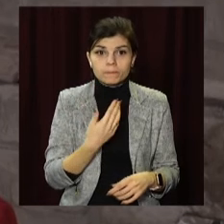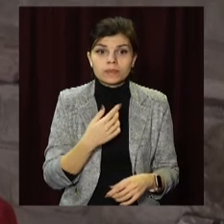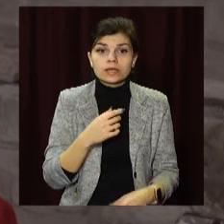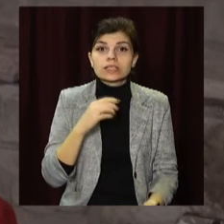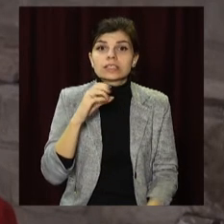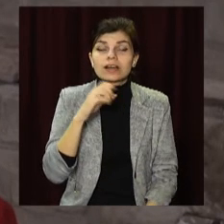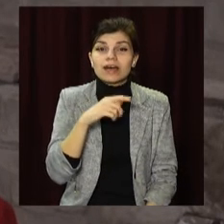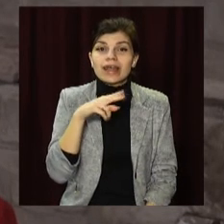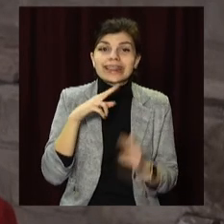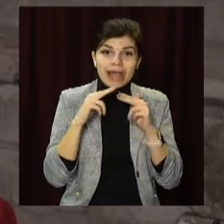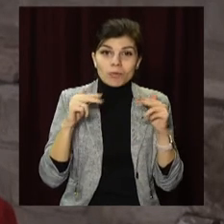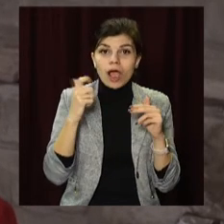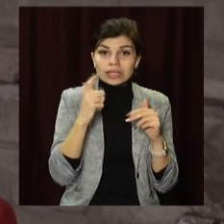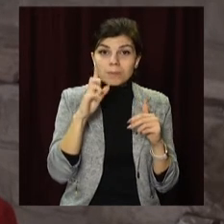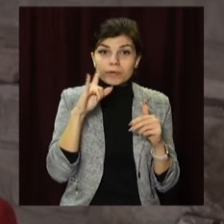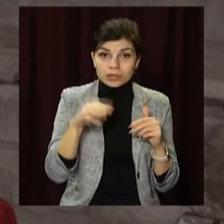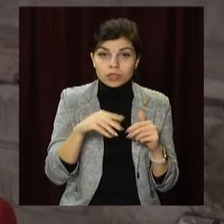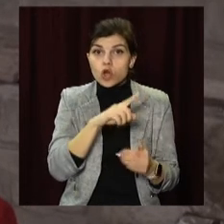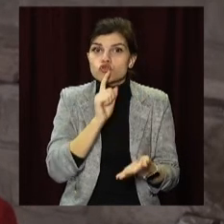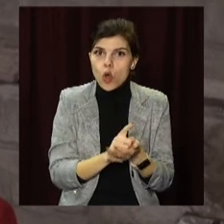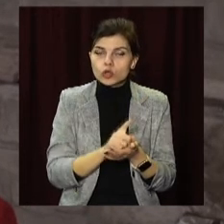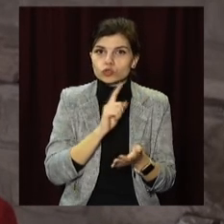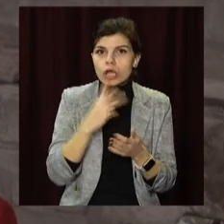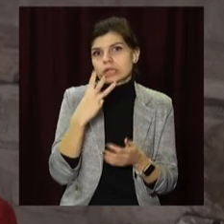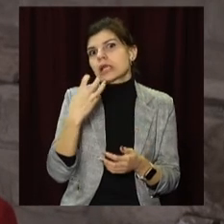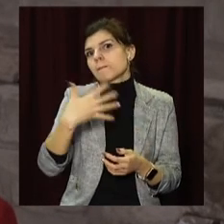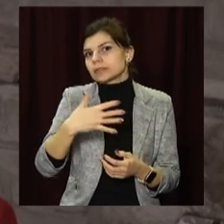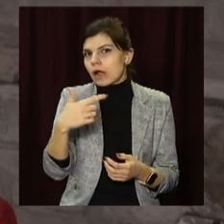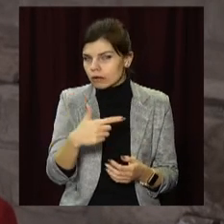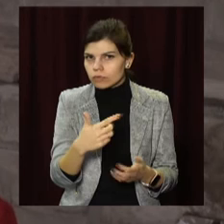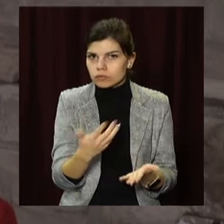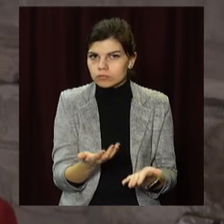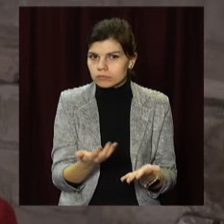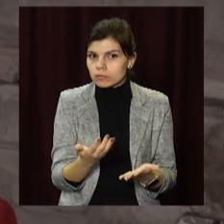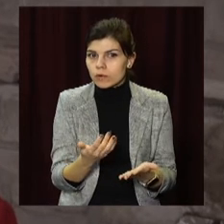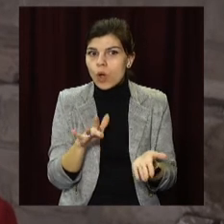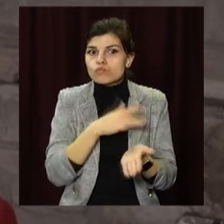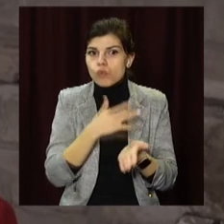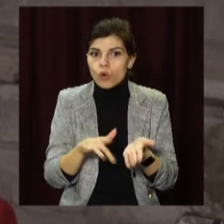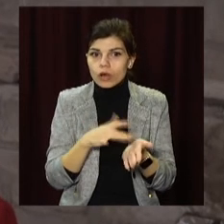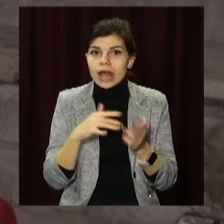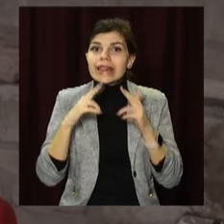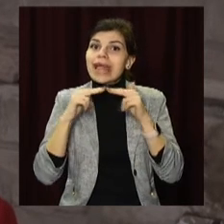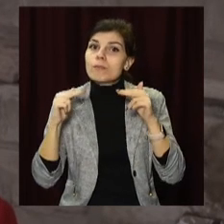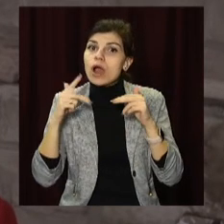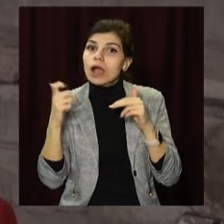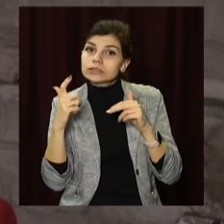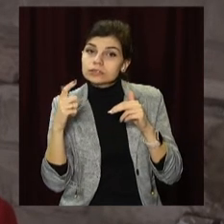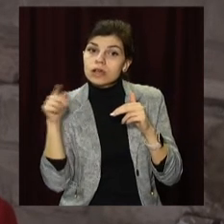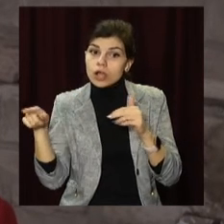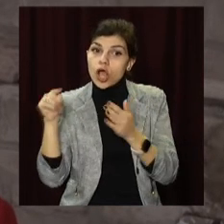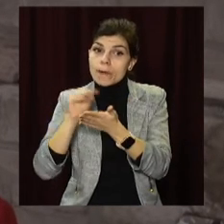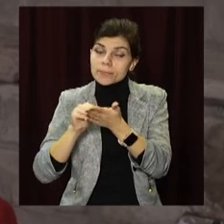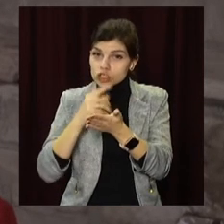задовженість 350 гривень. Бухгалтер Дніпропетровськаза пишуть в цьому відповідні, в цій переписці, у